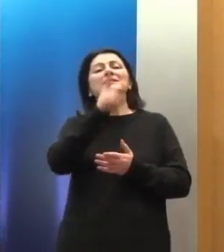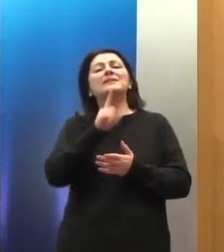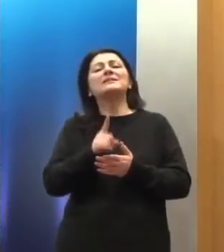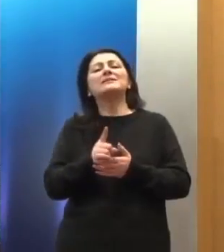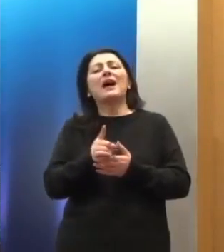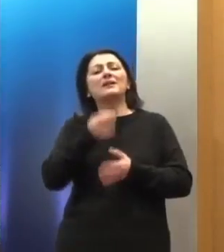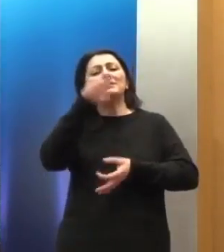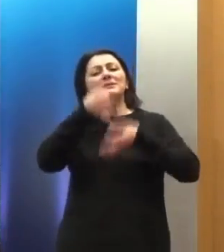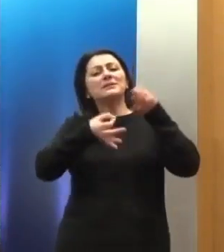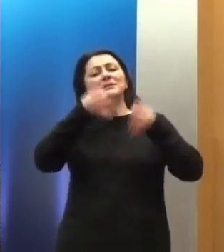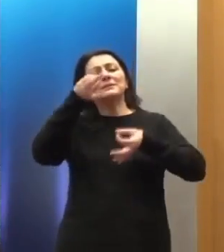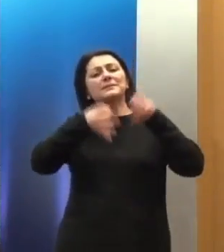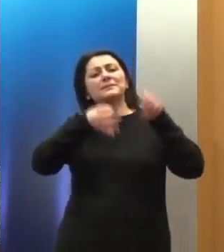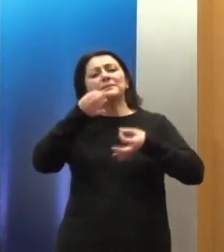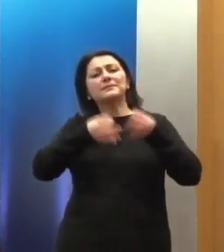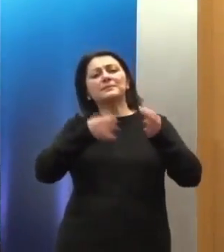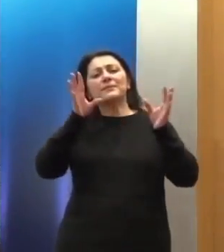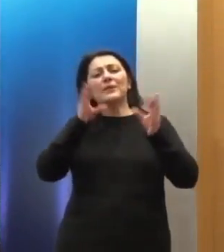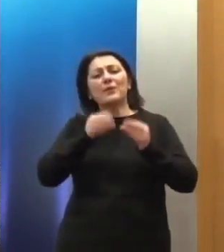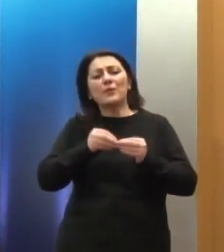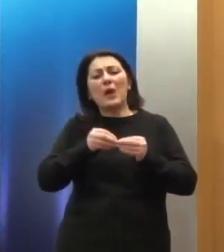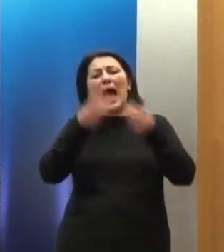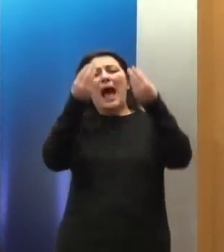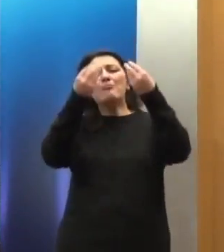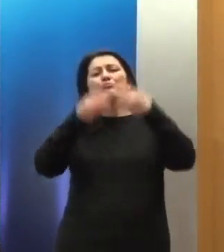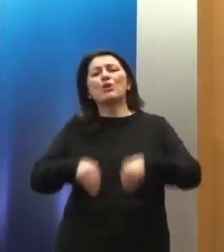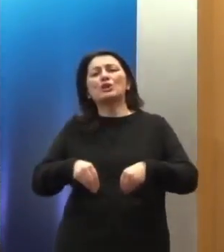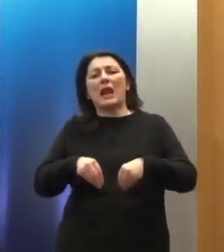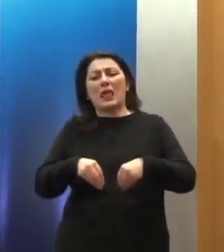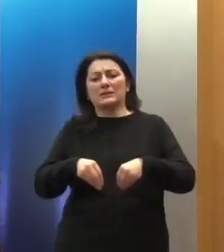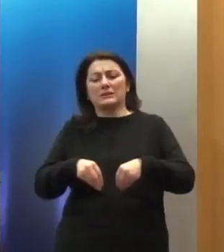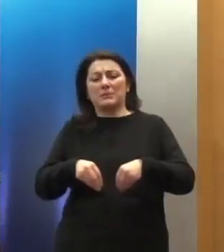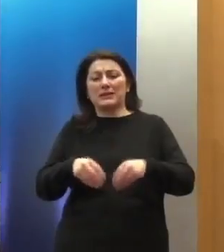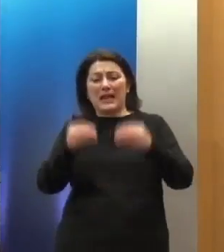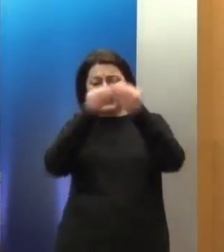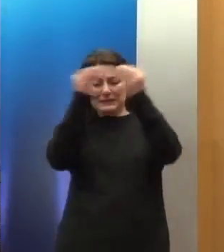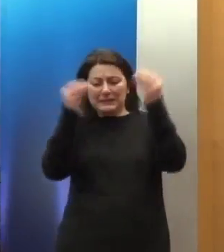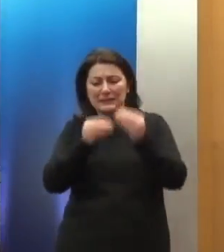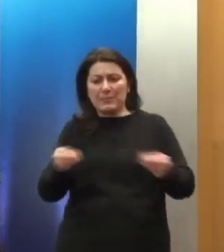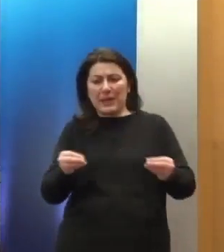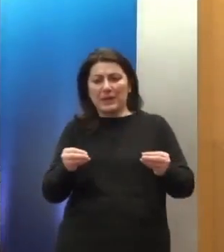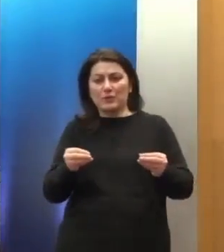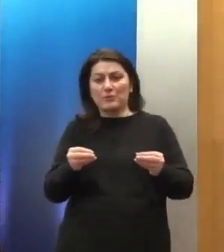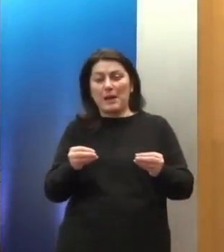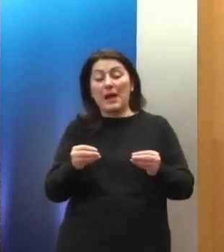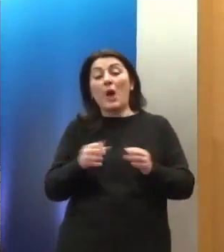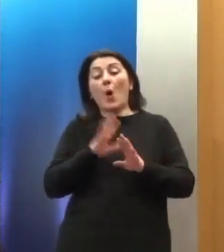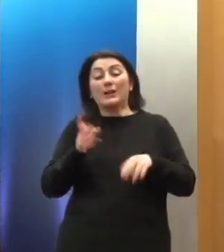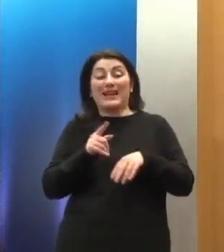τις καταληκτικές, τα καταληκτικά συμπεράσματα, τα concluding observations, μετά από τον κρατικό διάλογο.